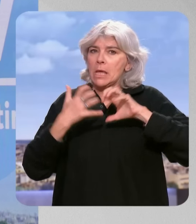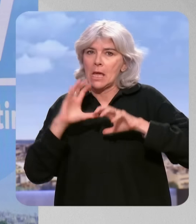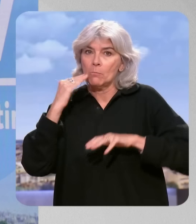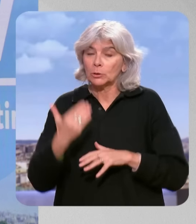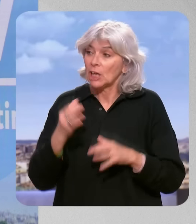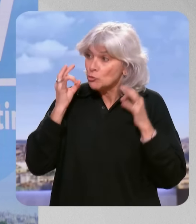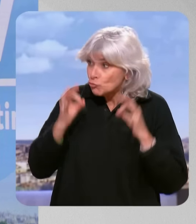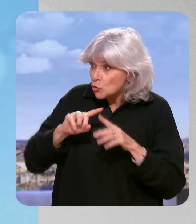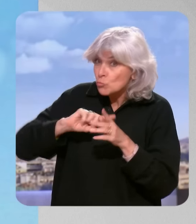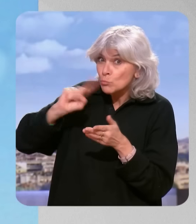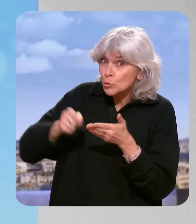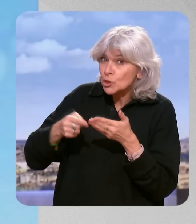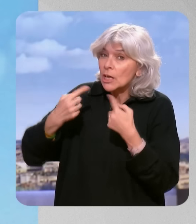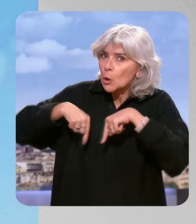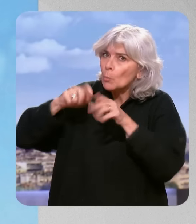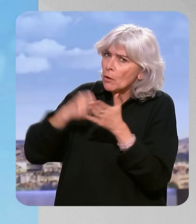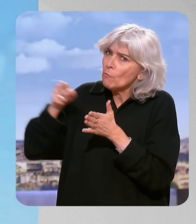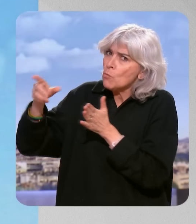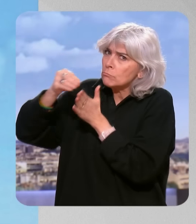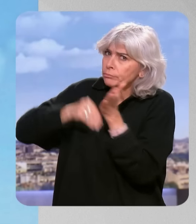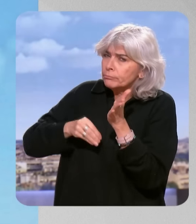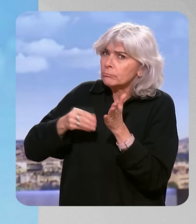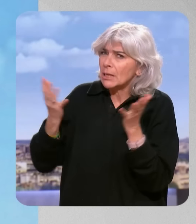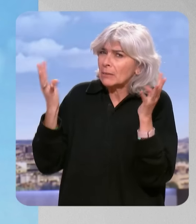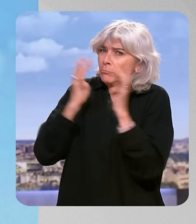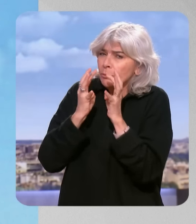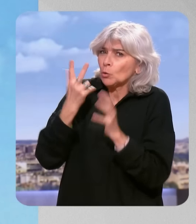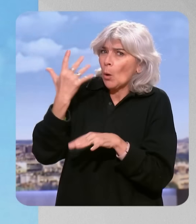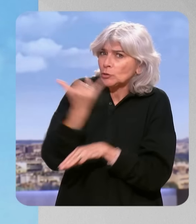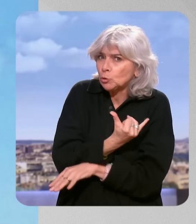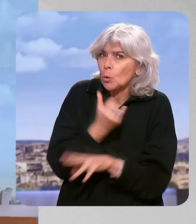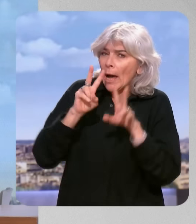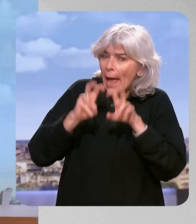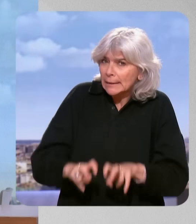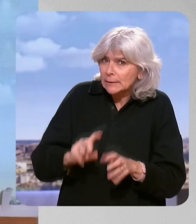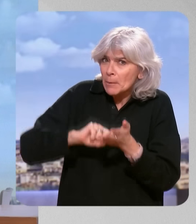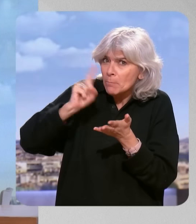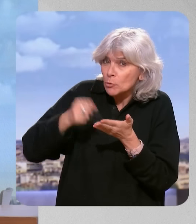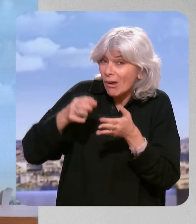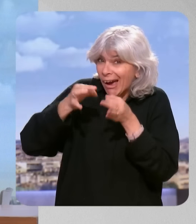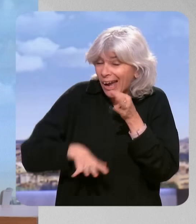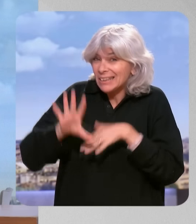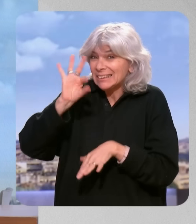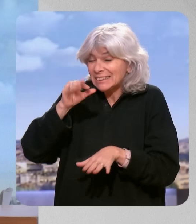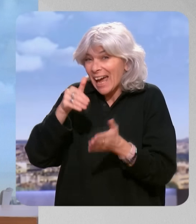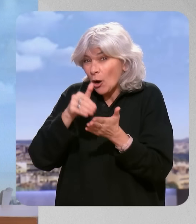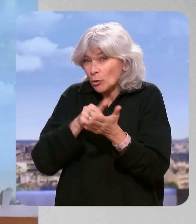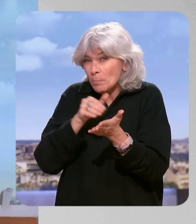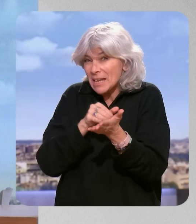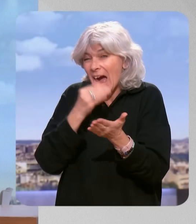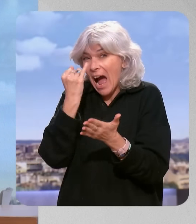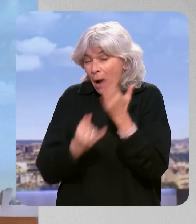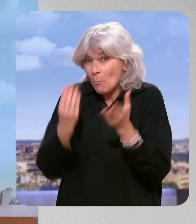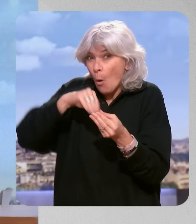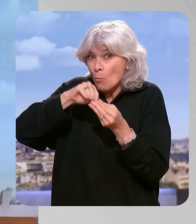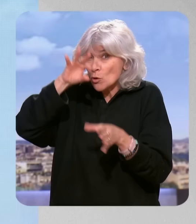Comme ça, le budget, la commission des finances dont vous êtes le rapporteur s'est donc réunie pendant 3 jours. Pour examiner ce budget, au final, 50 milliards d'impôts en plus